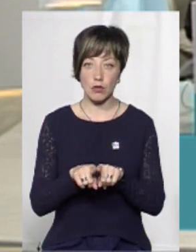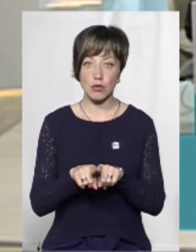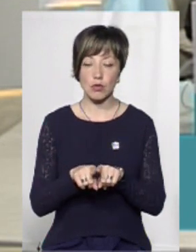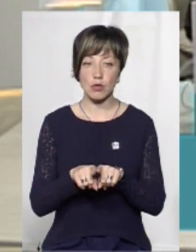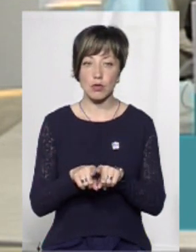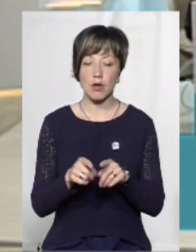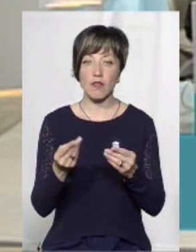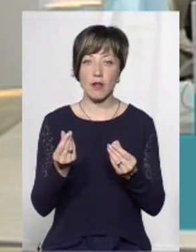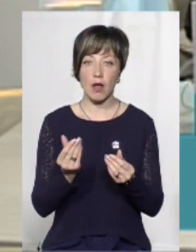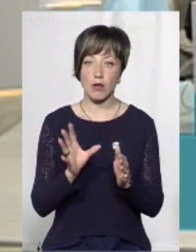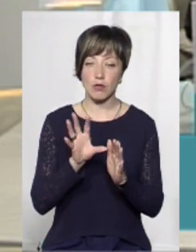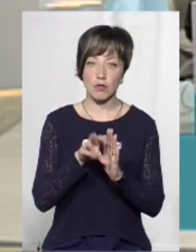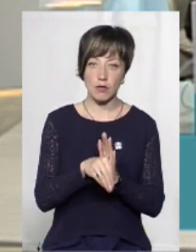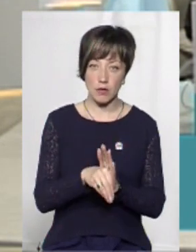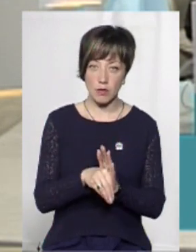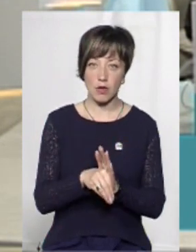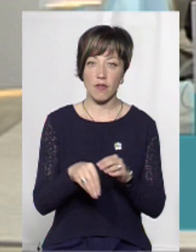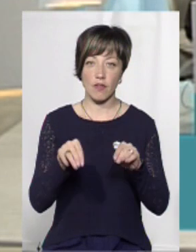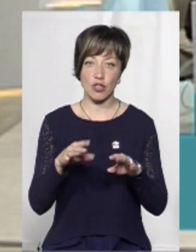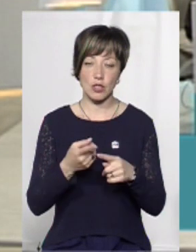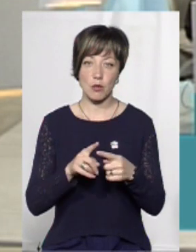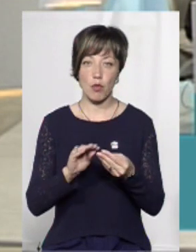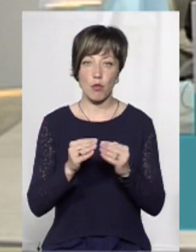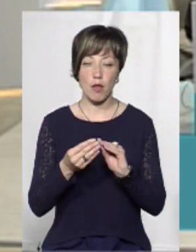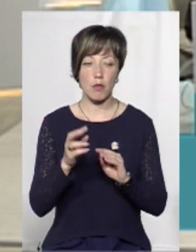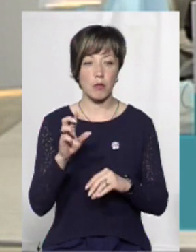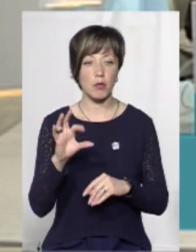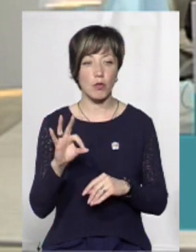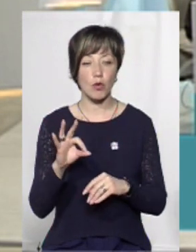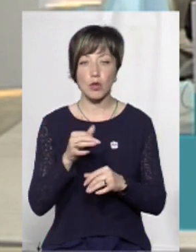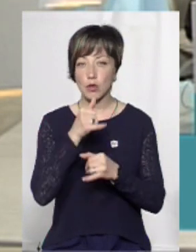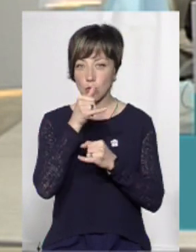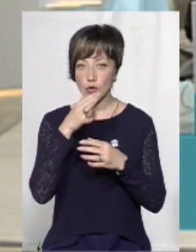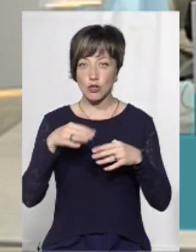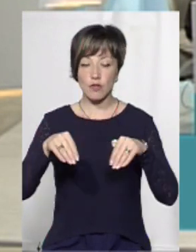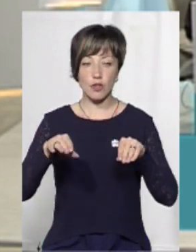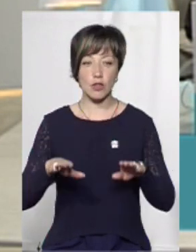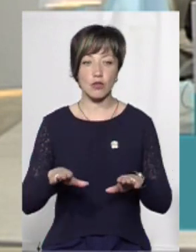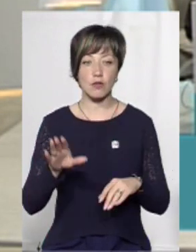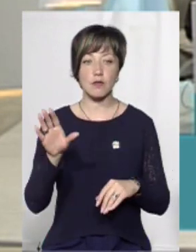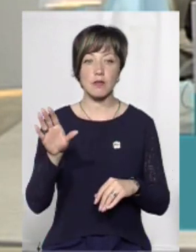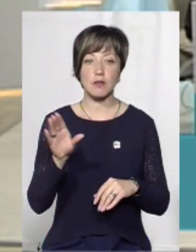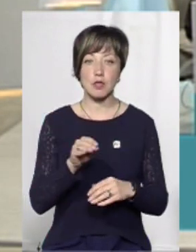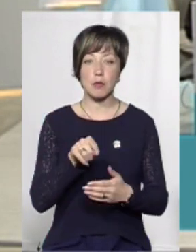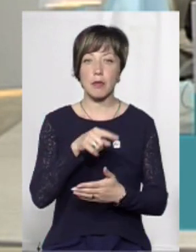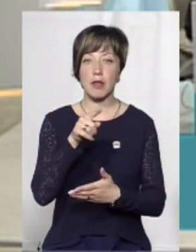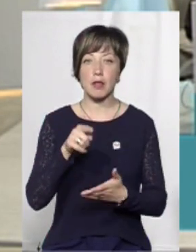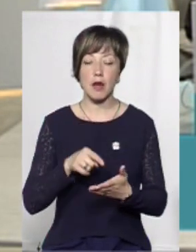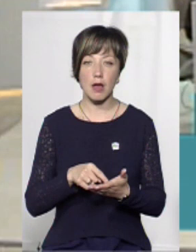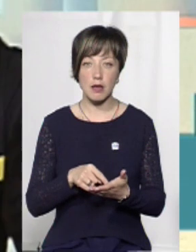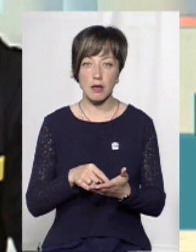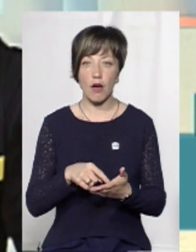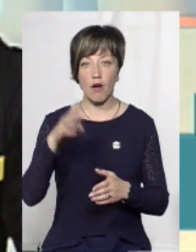якийсь фінансовий ресурс вирішення цієї проблеми. Тому що не може вирішуватися питання